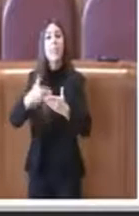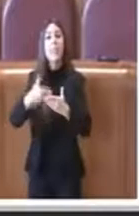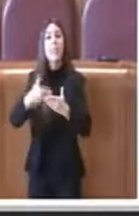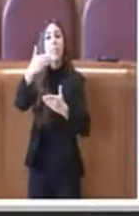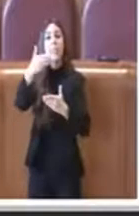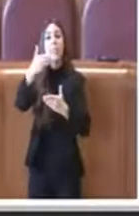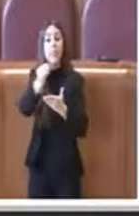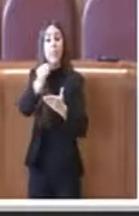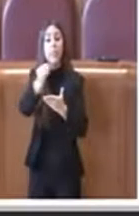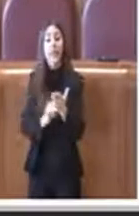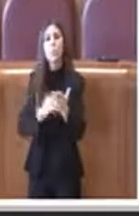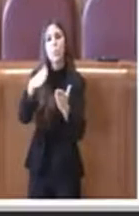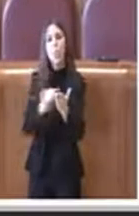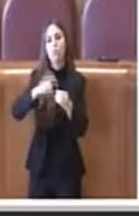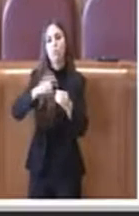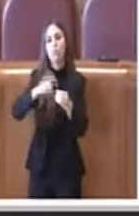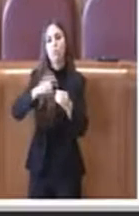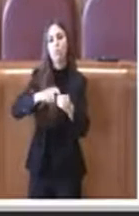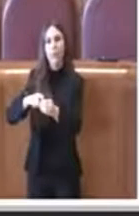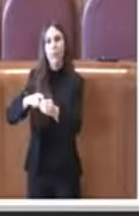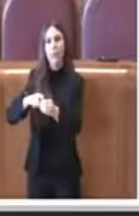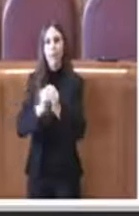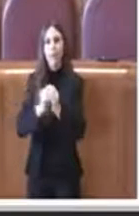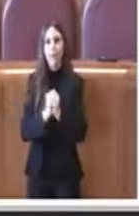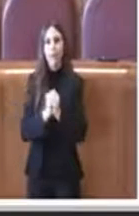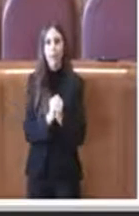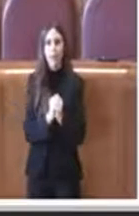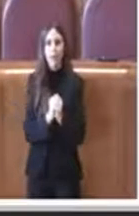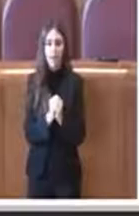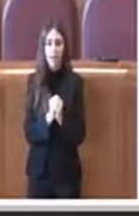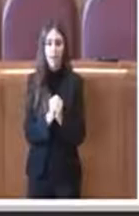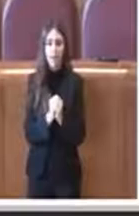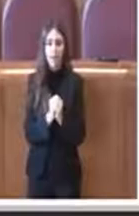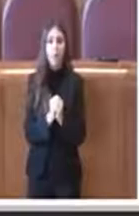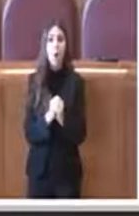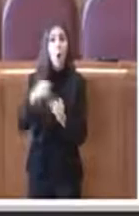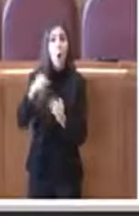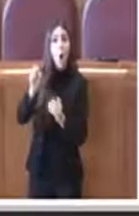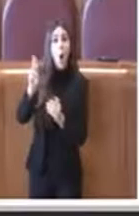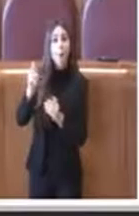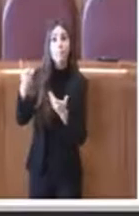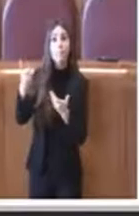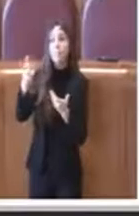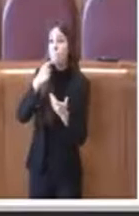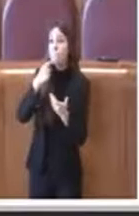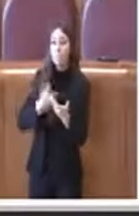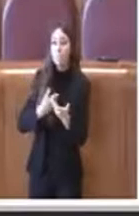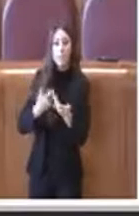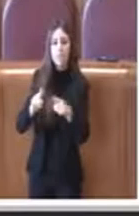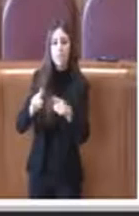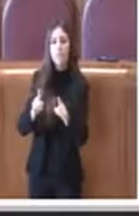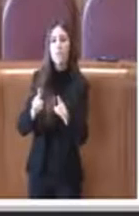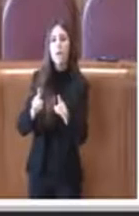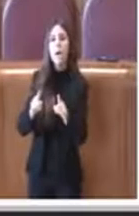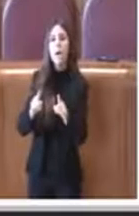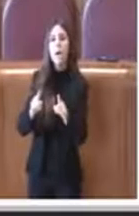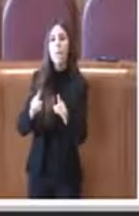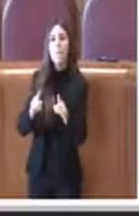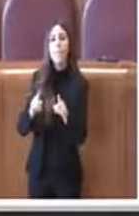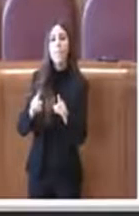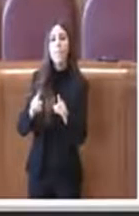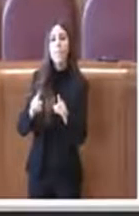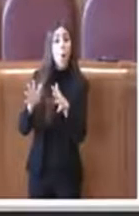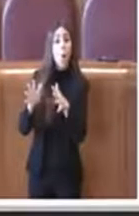delle società partecipate ebbene l'OREF diceva ma non è il caso di andare